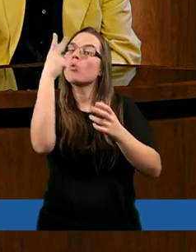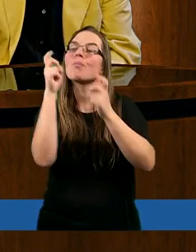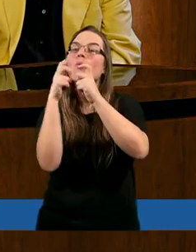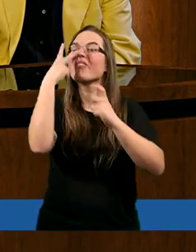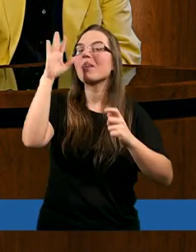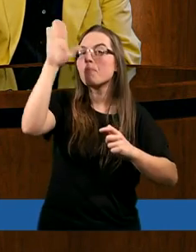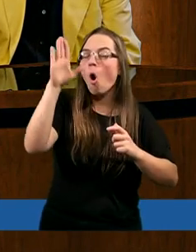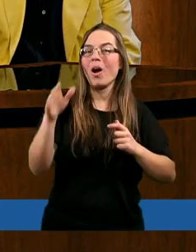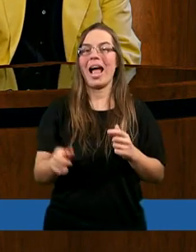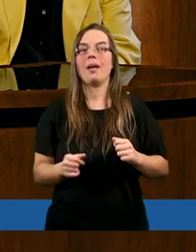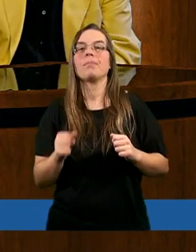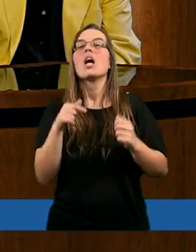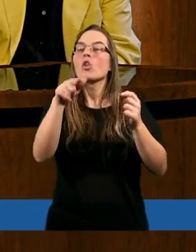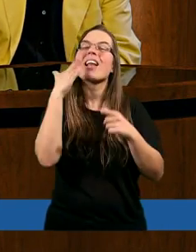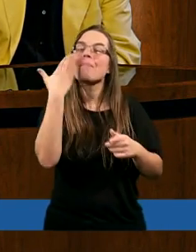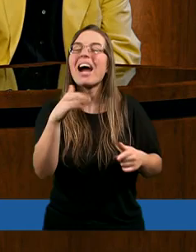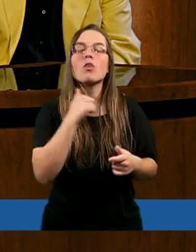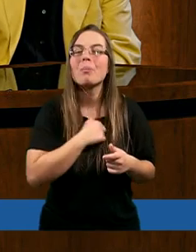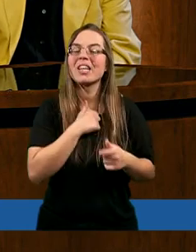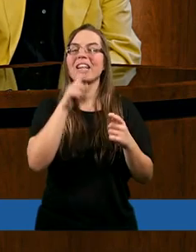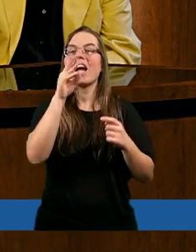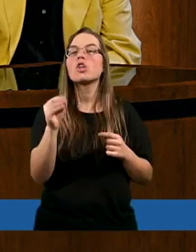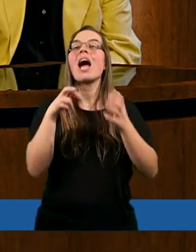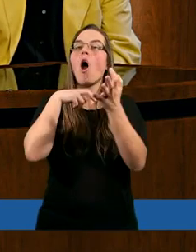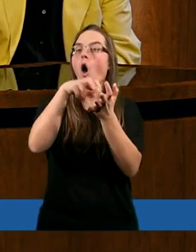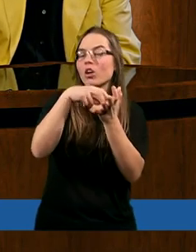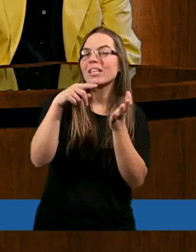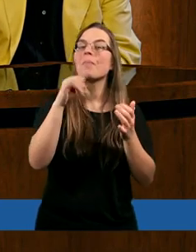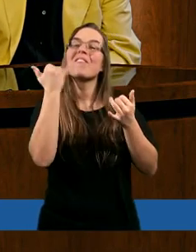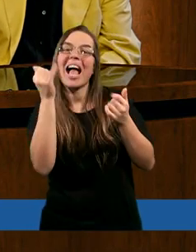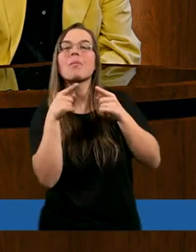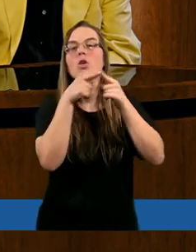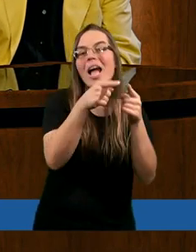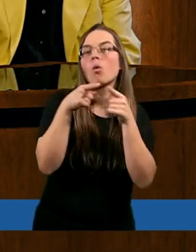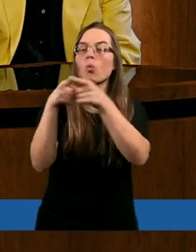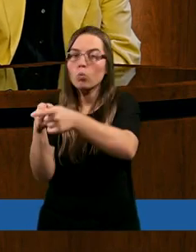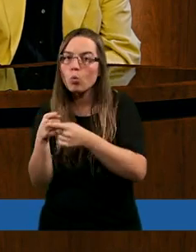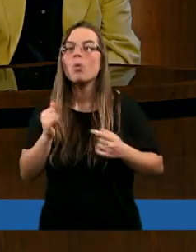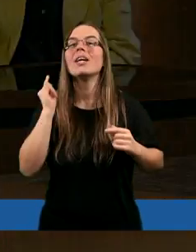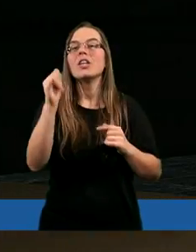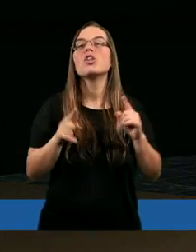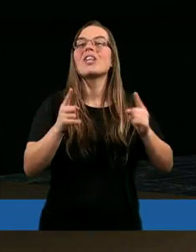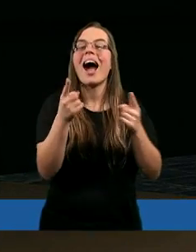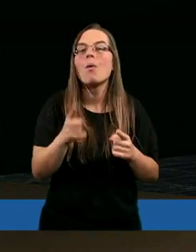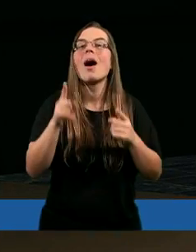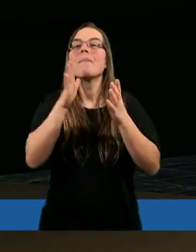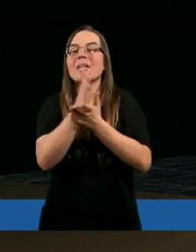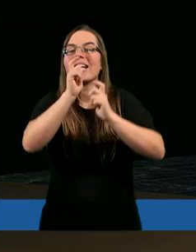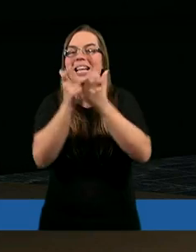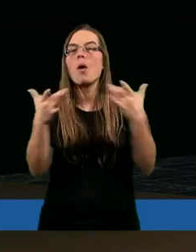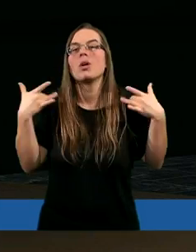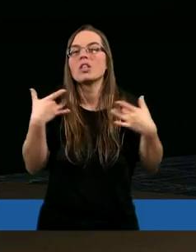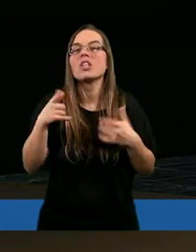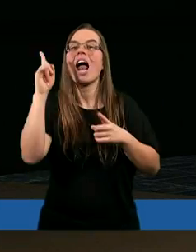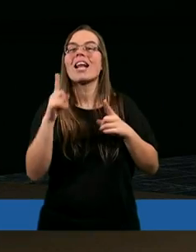jest bardzo przykre, że chodzimy w jakimś kierunku, działamy przez całe życie,